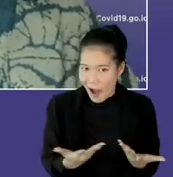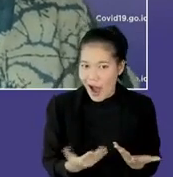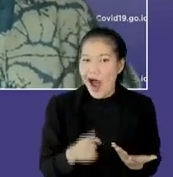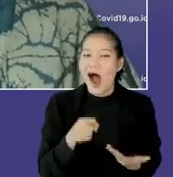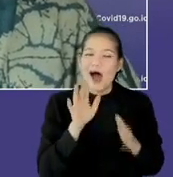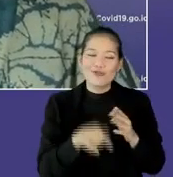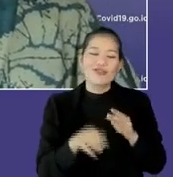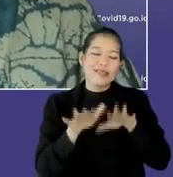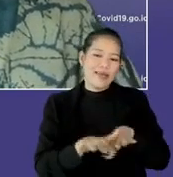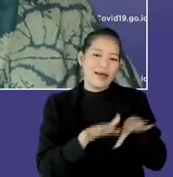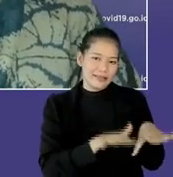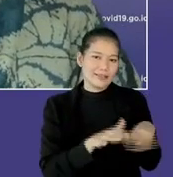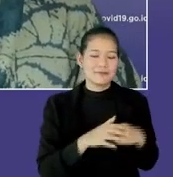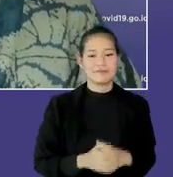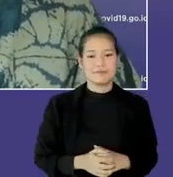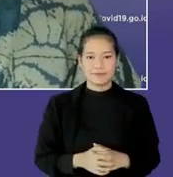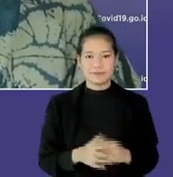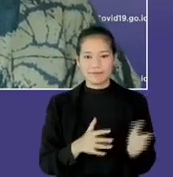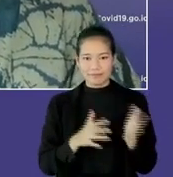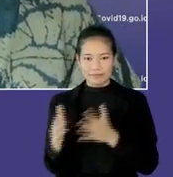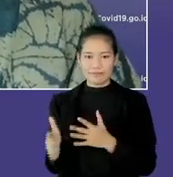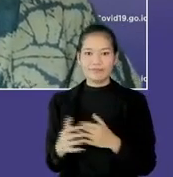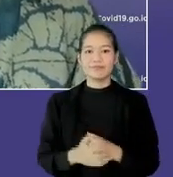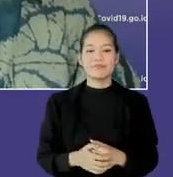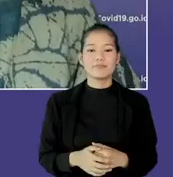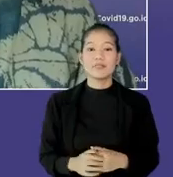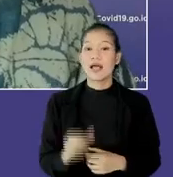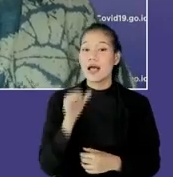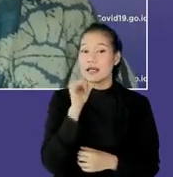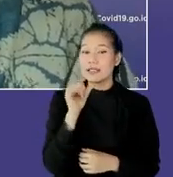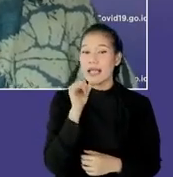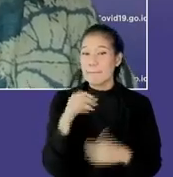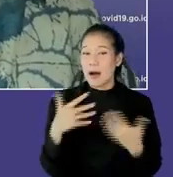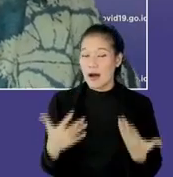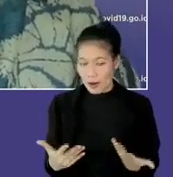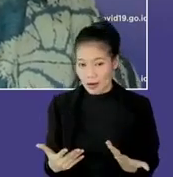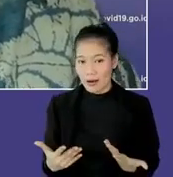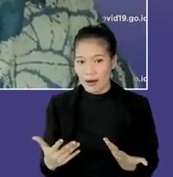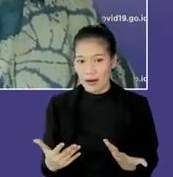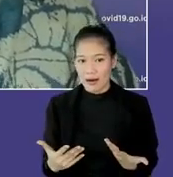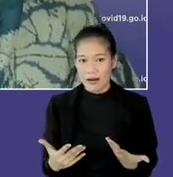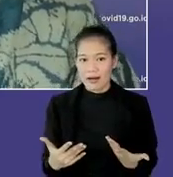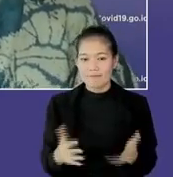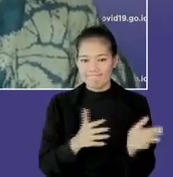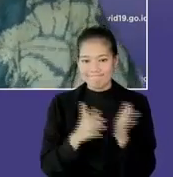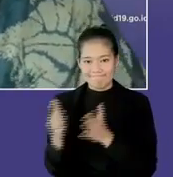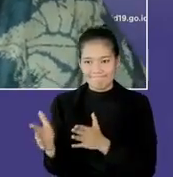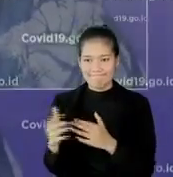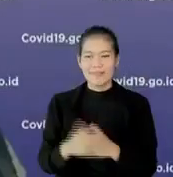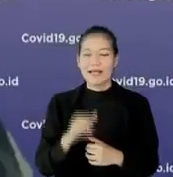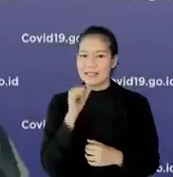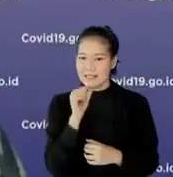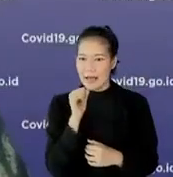yang harus kita waspadai. Kita lanjut, dokterullah, jadi siapa sekarang pertanyaan, jadi siapa, kita siapkan di slide berikutnya. Jadi